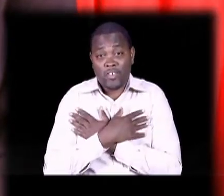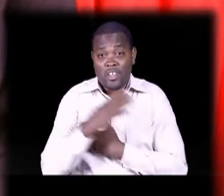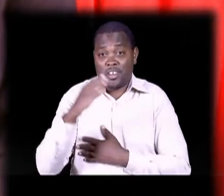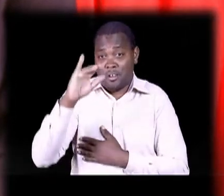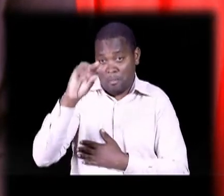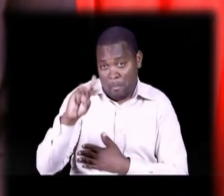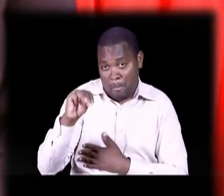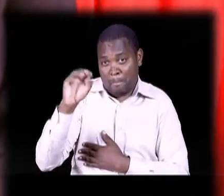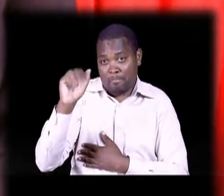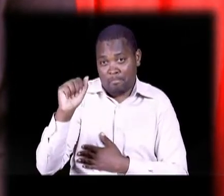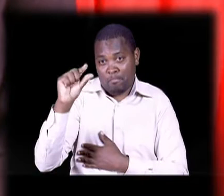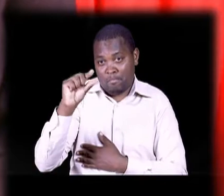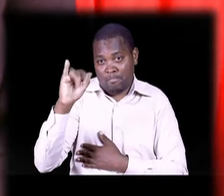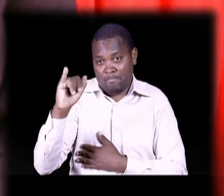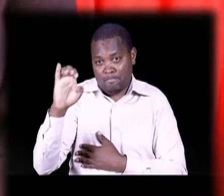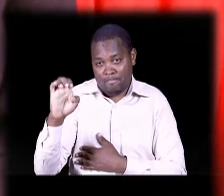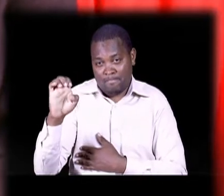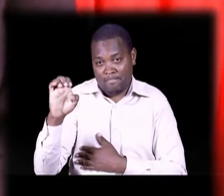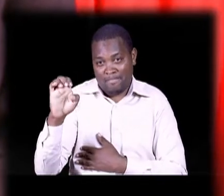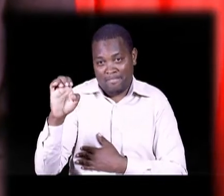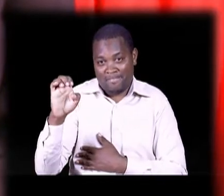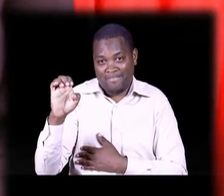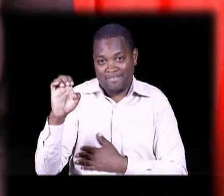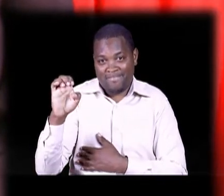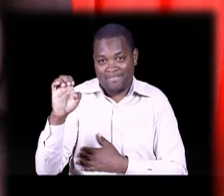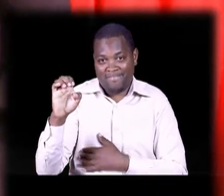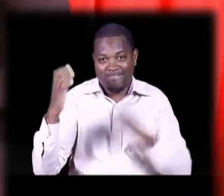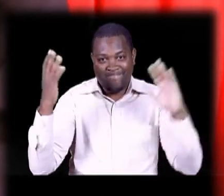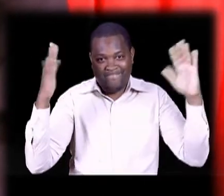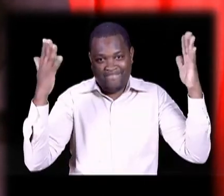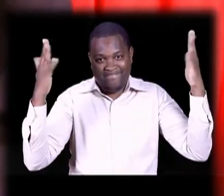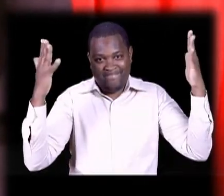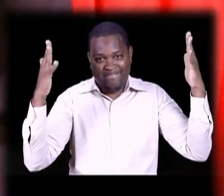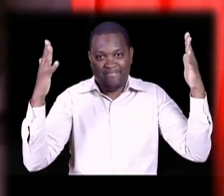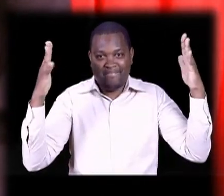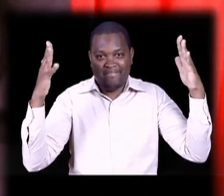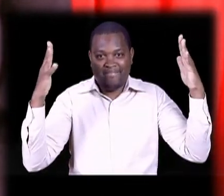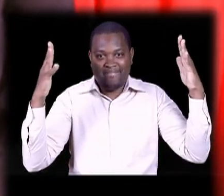kusema jina Yake ni? Magi Makofi kuwake safazani